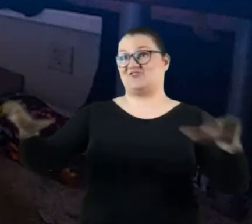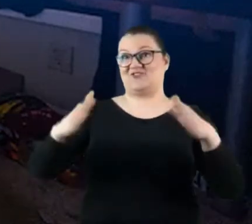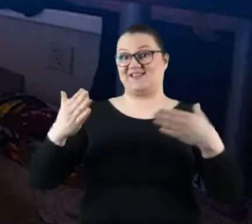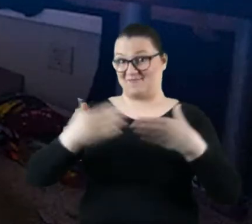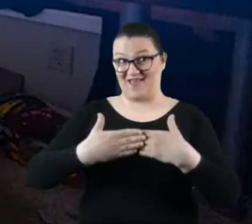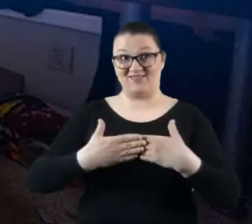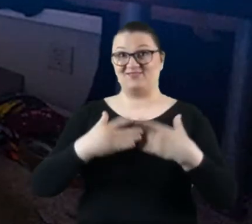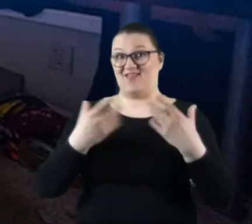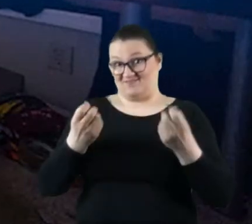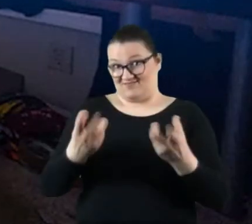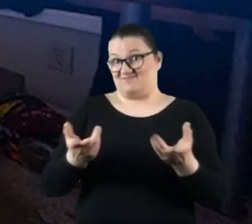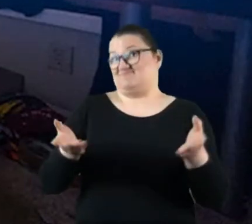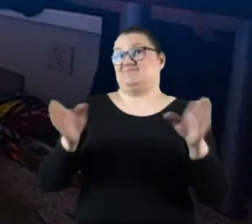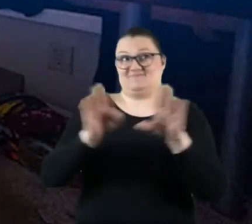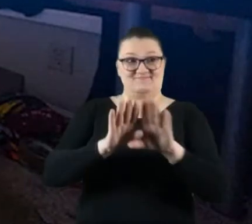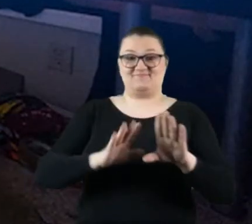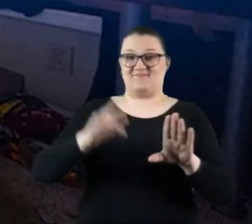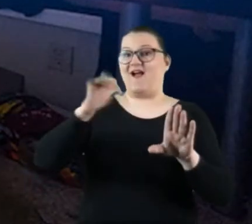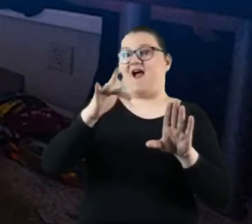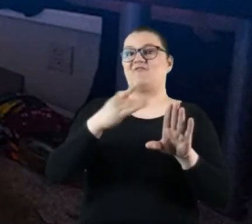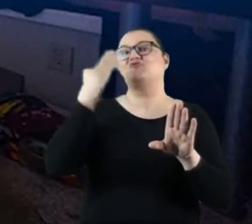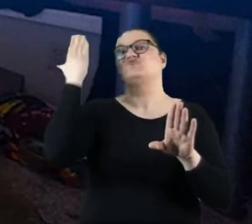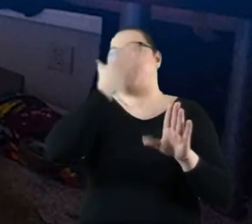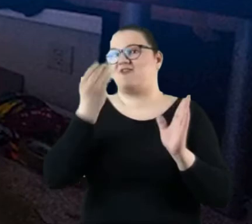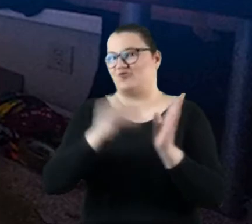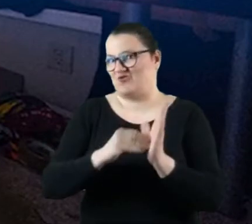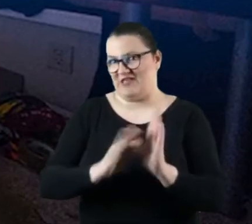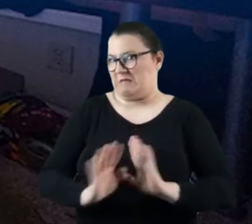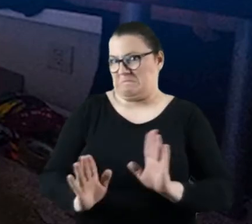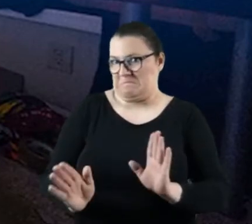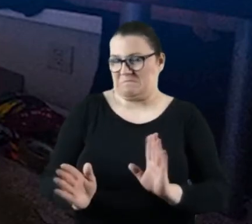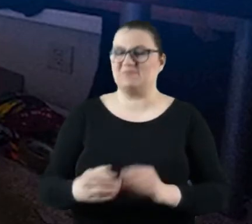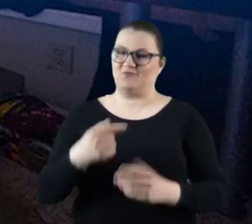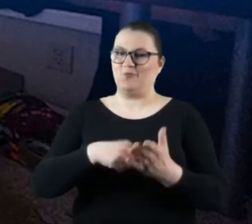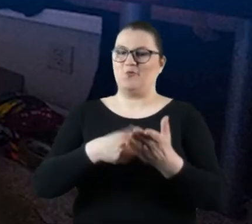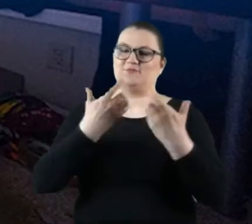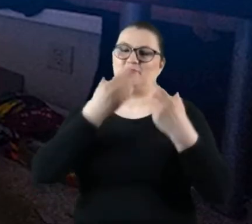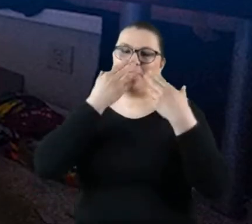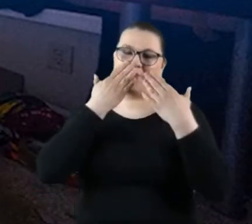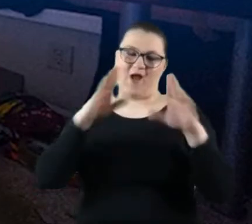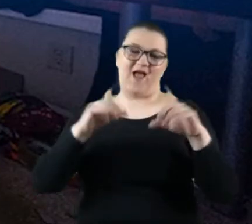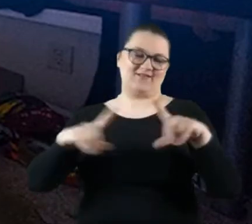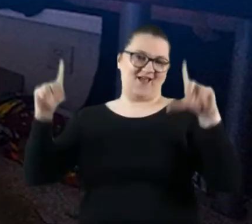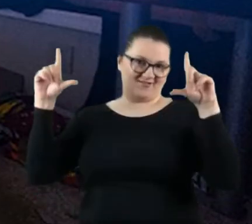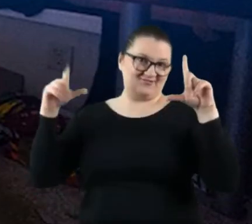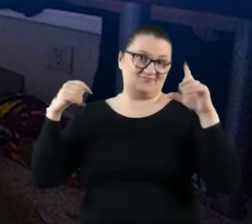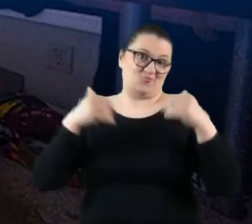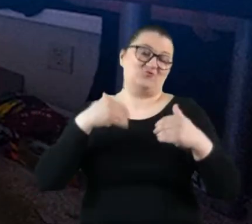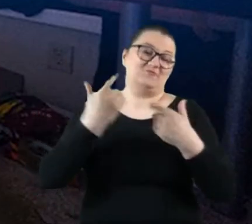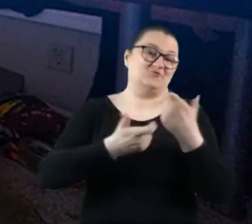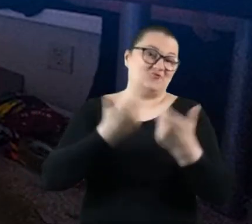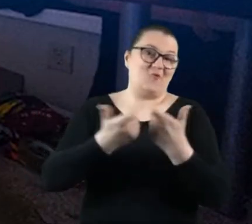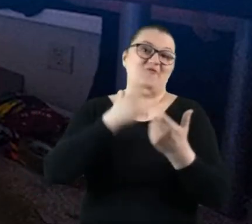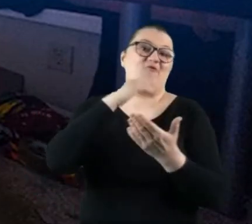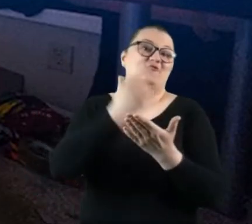jedyne, co nam pozostaje, to ją wyczernić. Tak więc tutaj chciałam Państwu pokazać, że kamerę obskura możemy zrobić ze